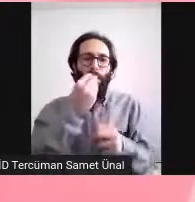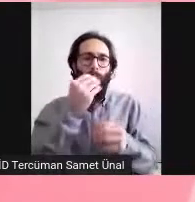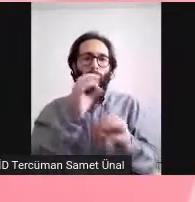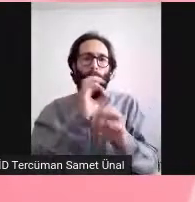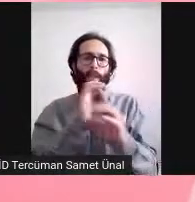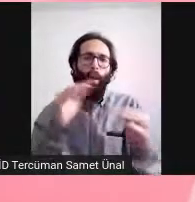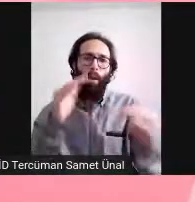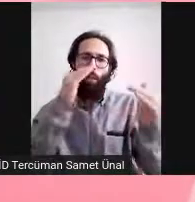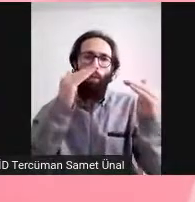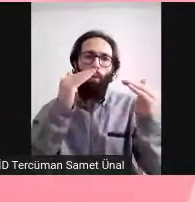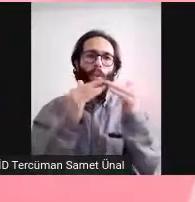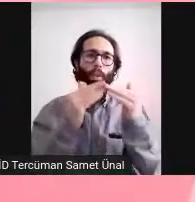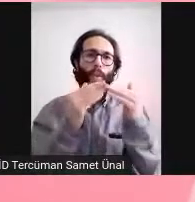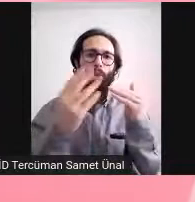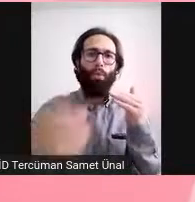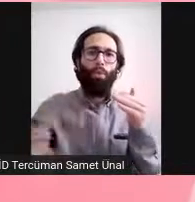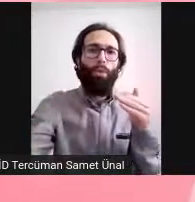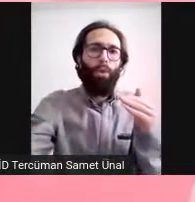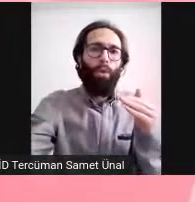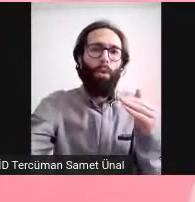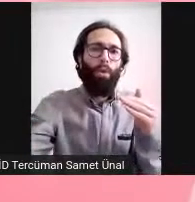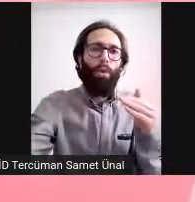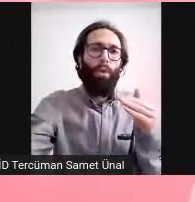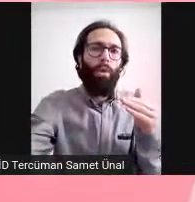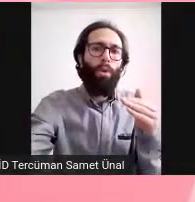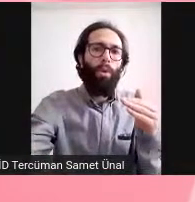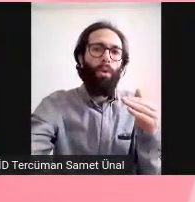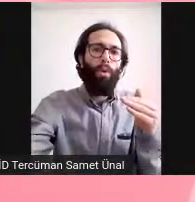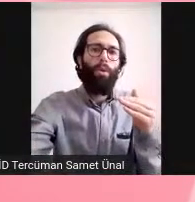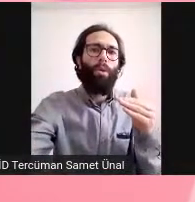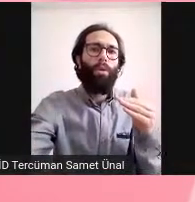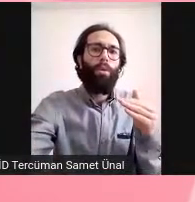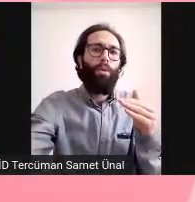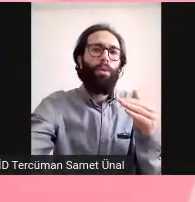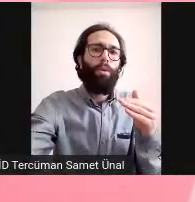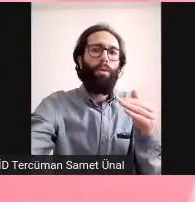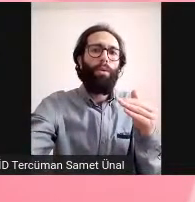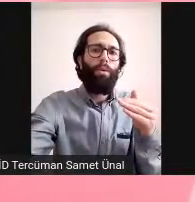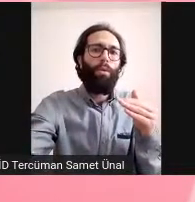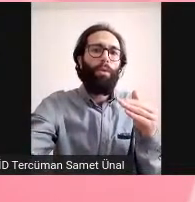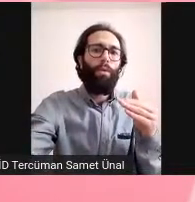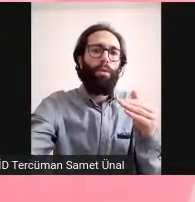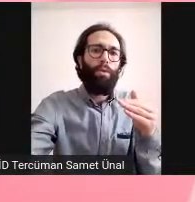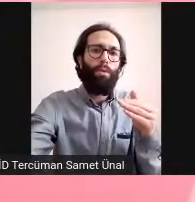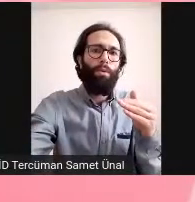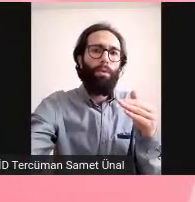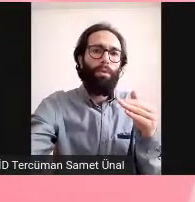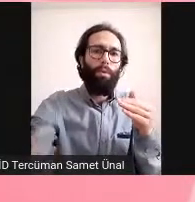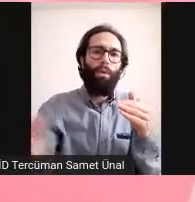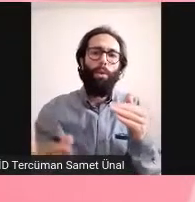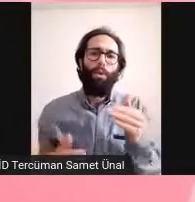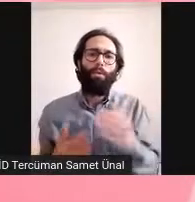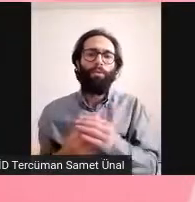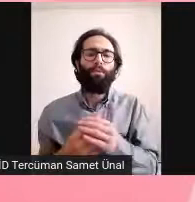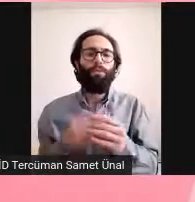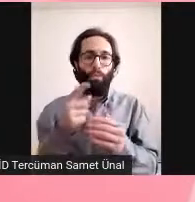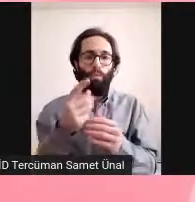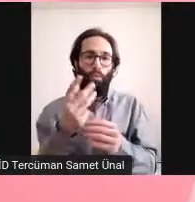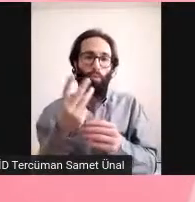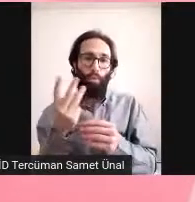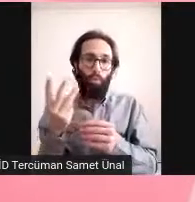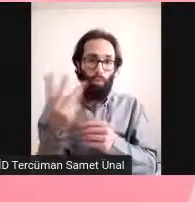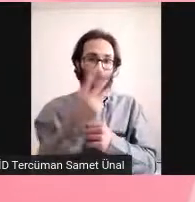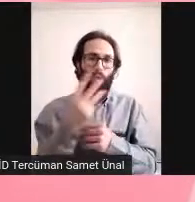birleşiyor. Ve burada iyon kanalları görev görüyor. Anosmia ise